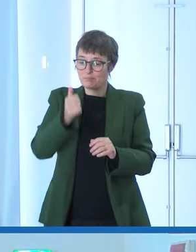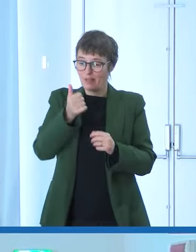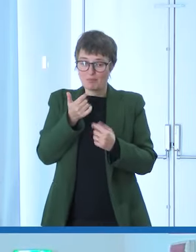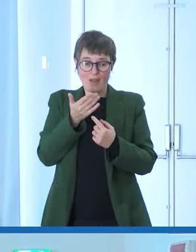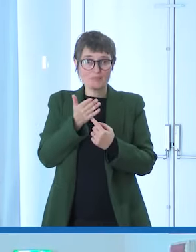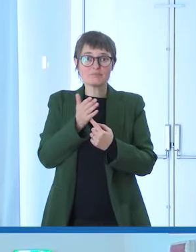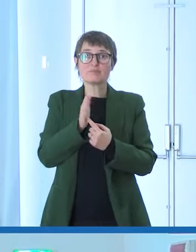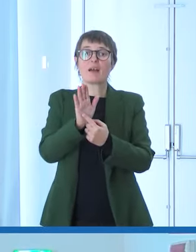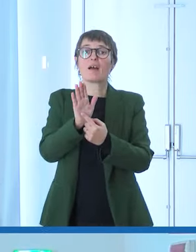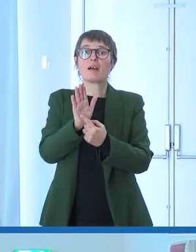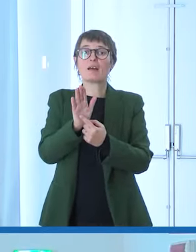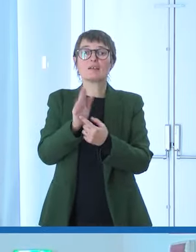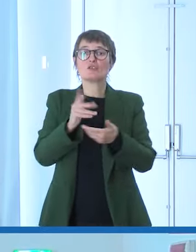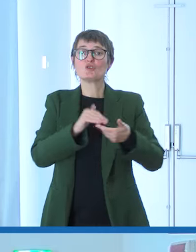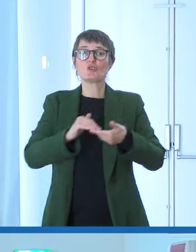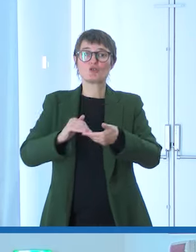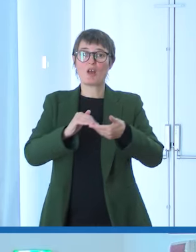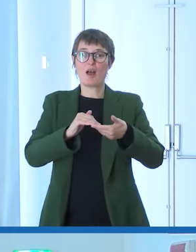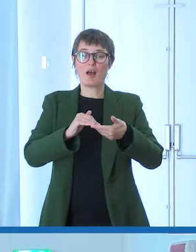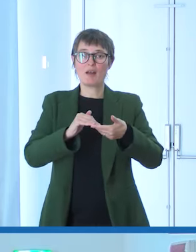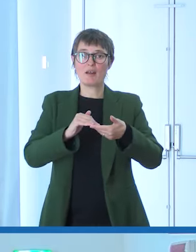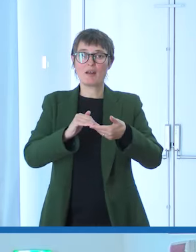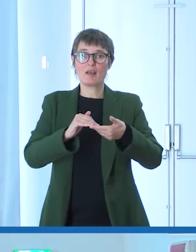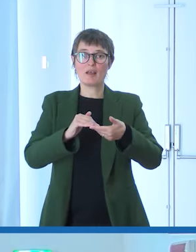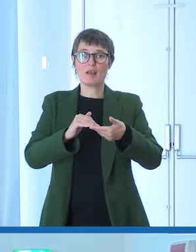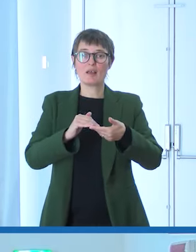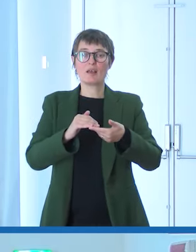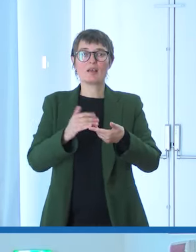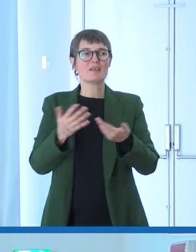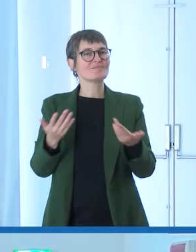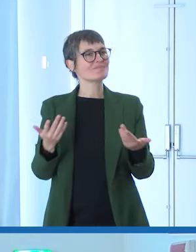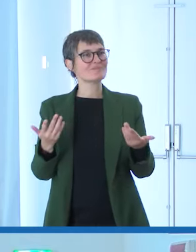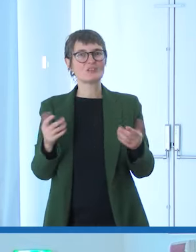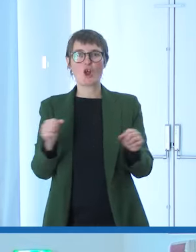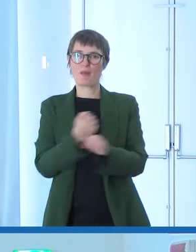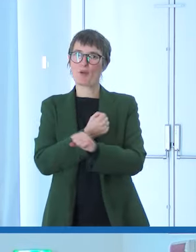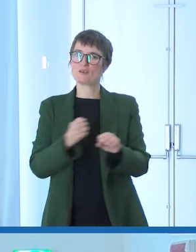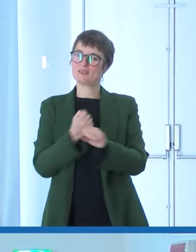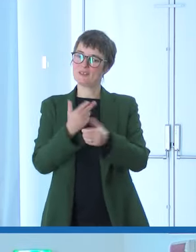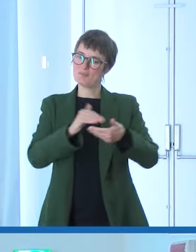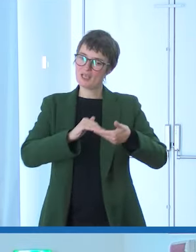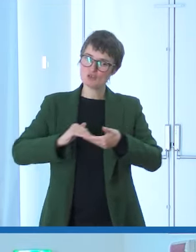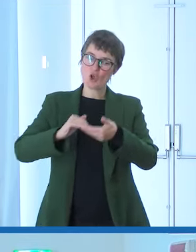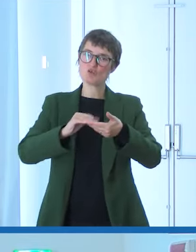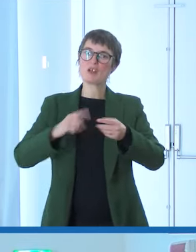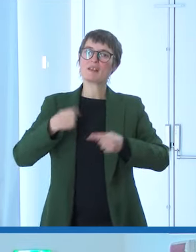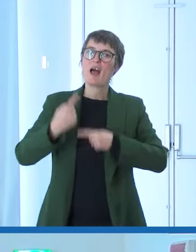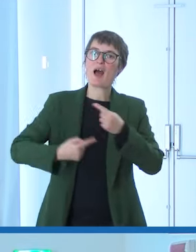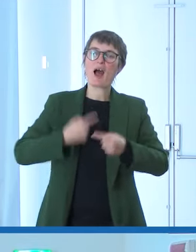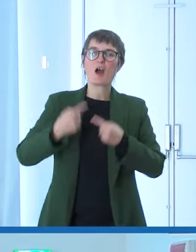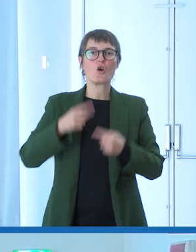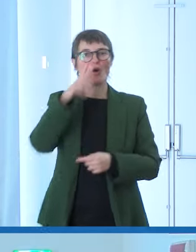Non possiamo permetterci una società che non riconosce queste fragilità come un valore nel mondo del lavoro.